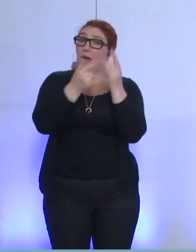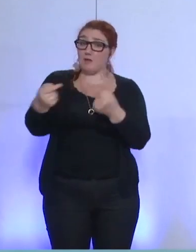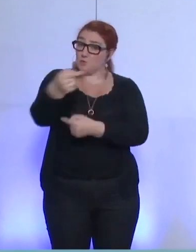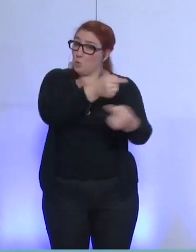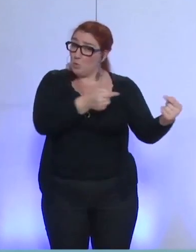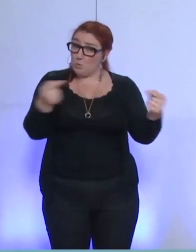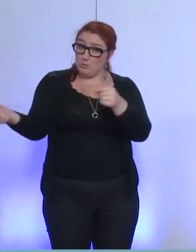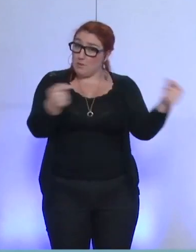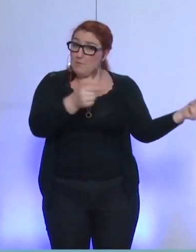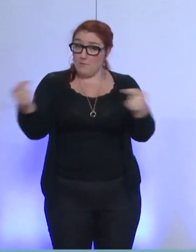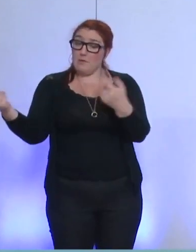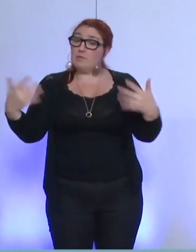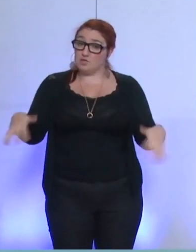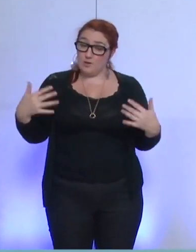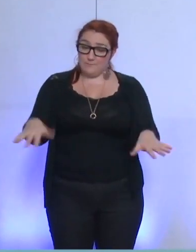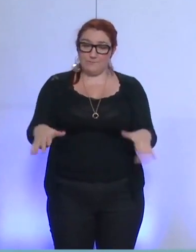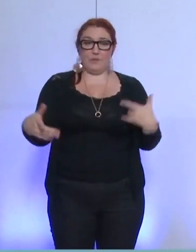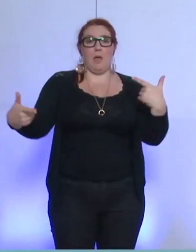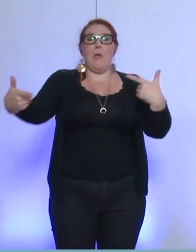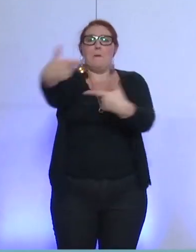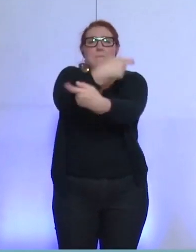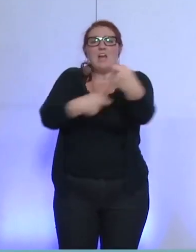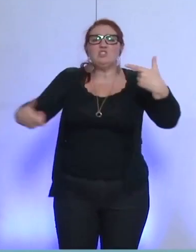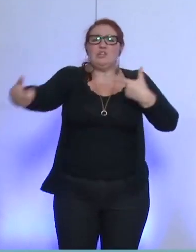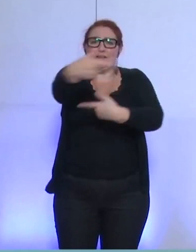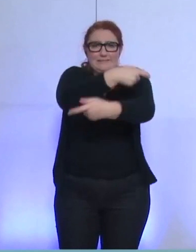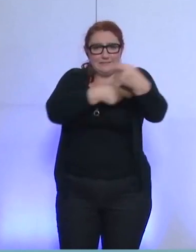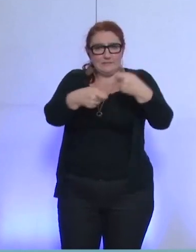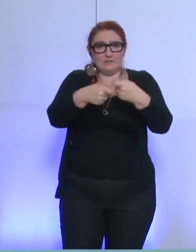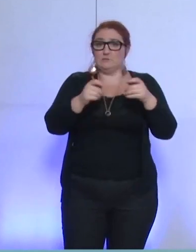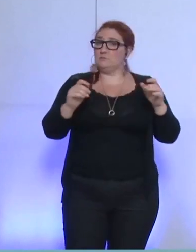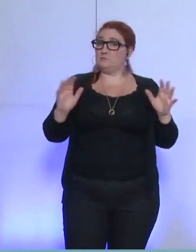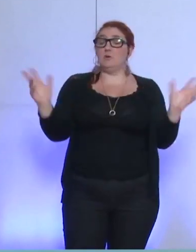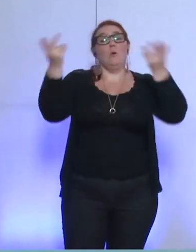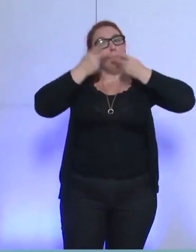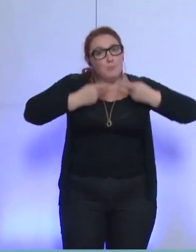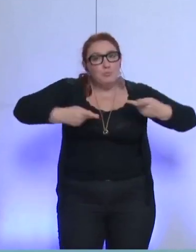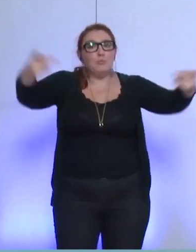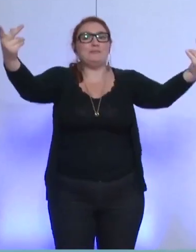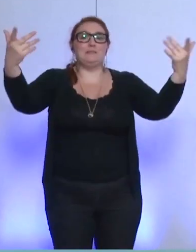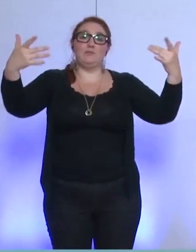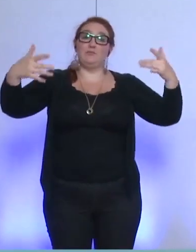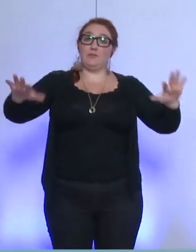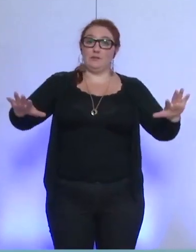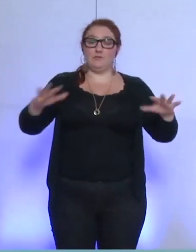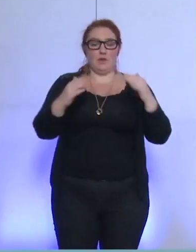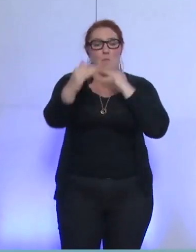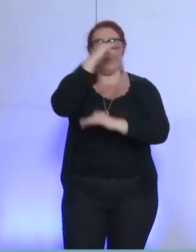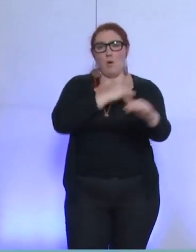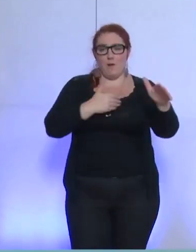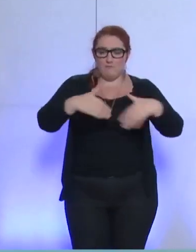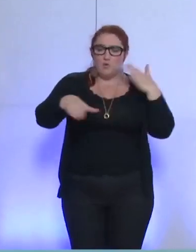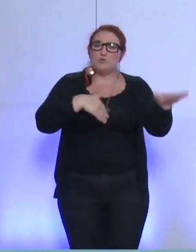Ce marché a fait l'objet, donc, d'une publicité sur le détail du programme fonctionnel